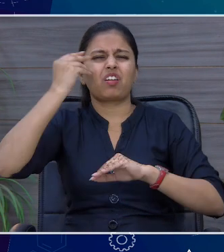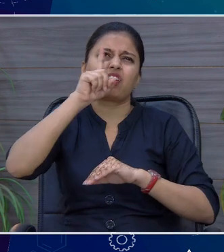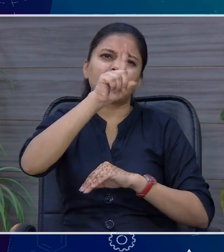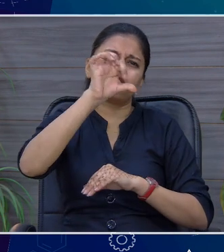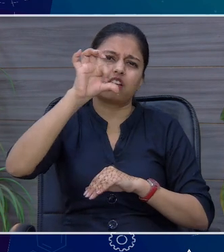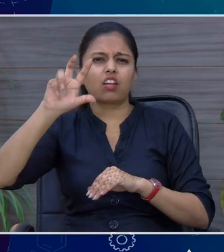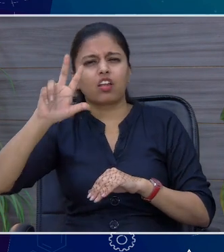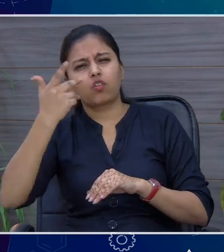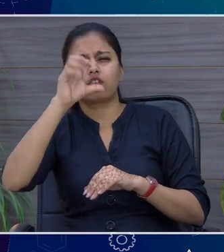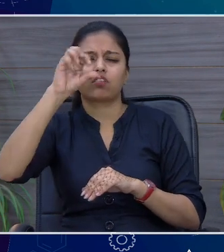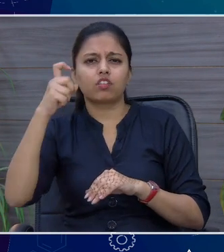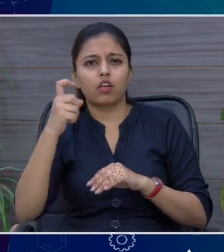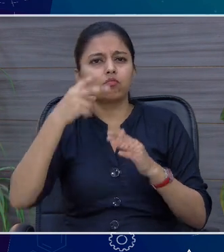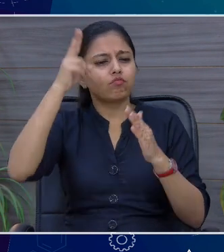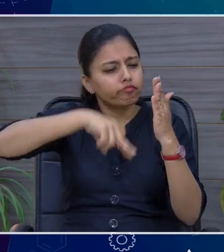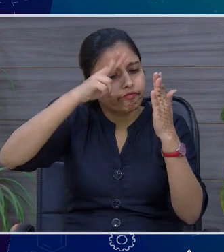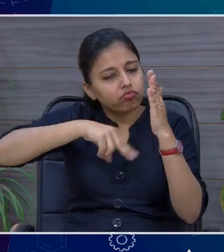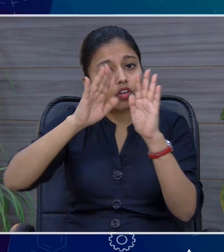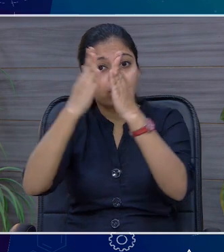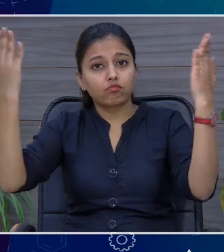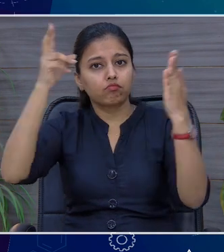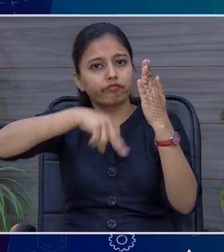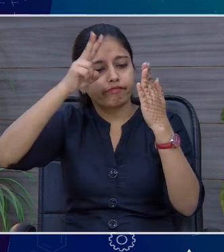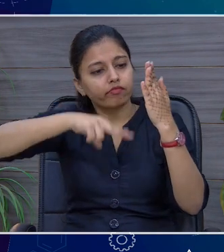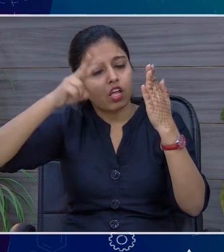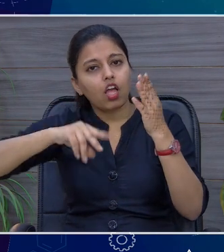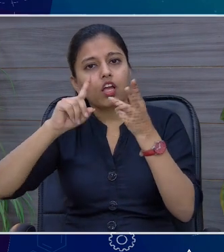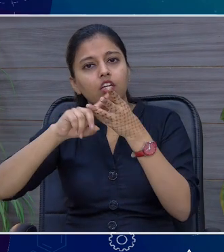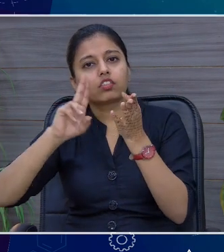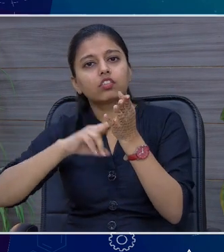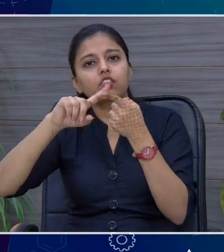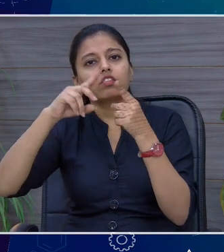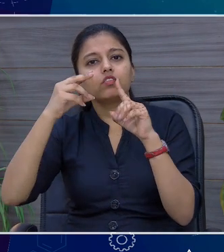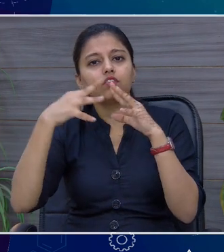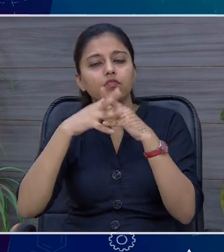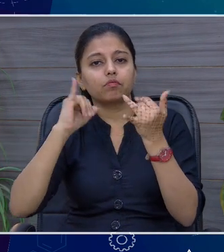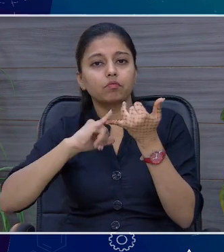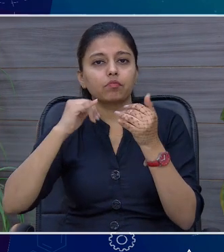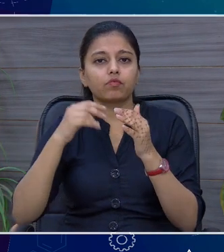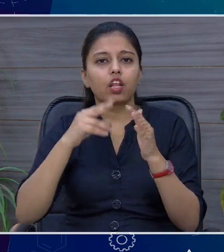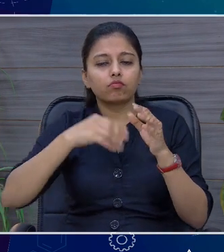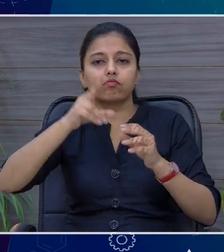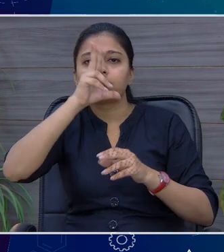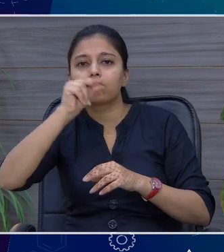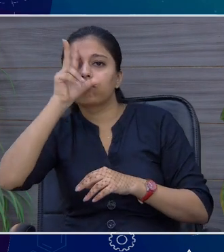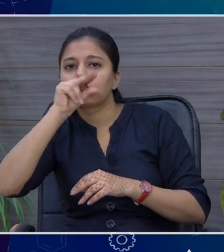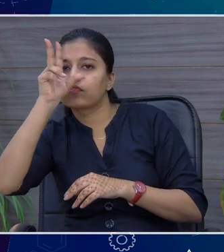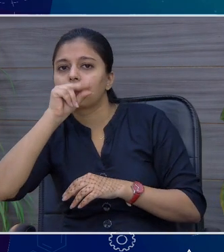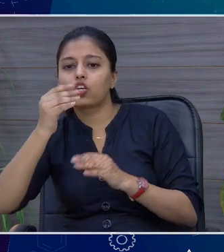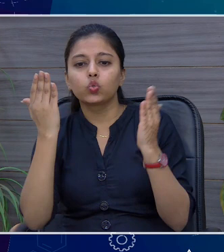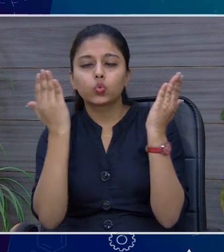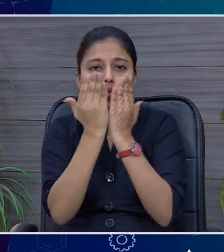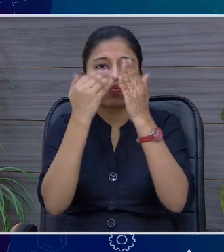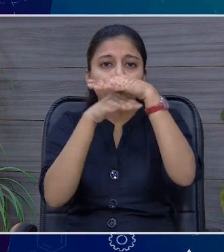चीज़े पढ़ सकता हूँ, फिर मैं नीस्टेवर की कटिंग्स रखता था पढ़ने के लिए, तो मुझे लगा प्रैक्टिस में वहां से की, और मेरा फिर स्पीच देना शुरू कि मैंने अपने स्कूल में